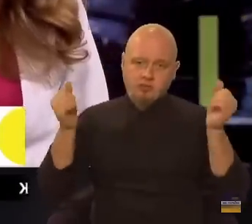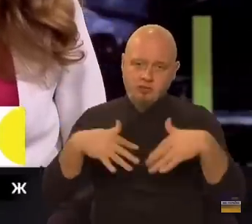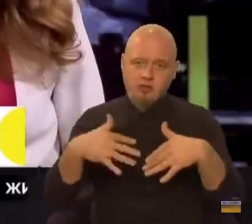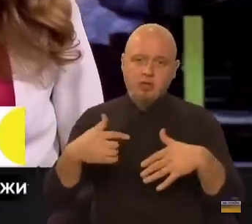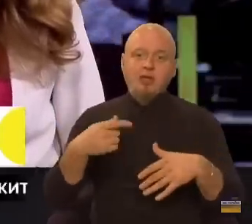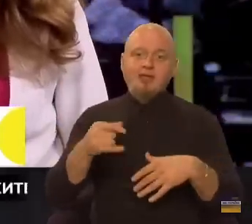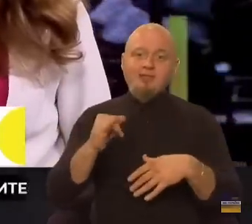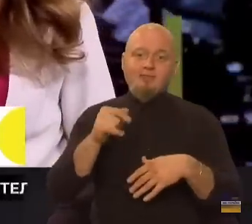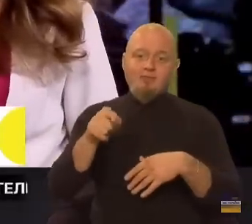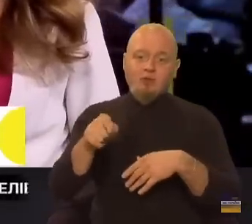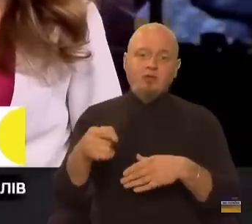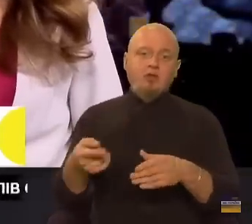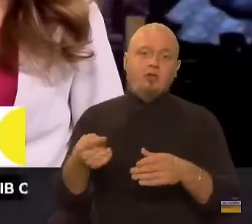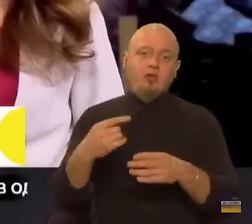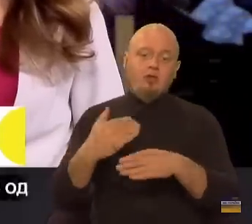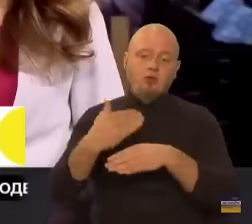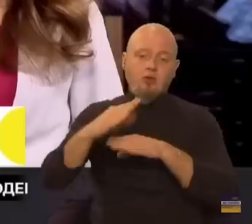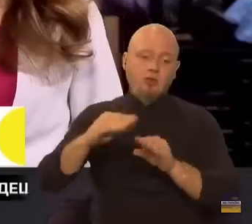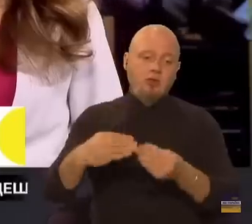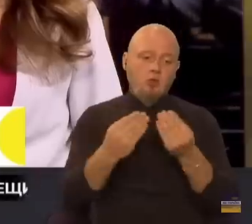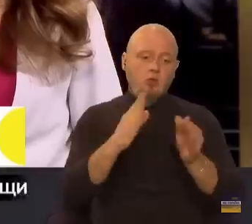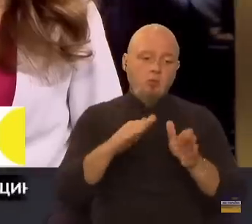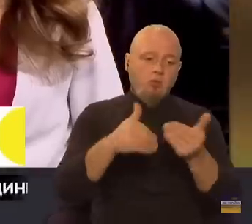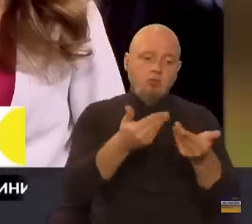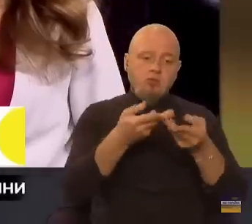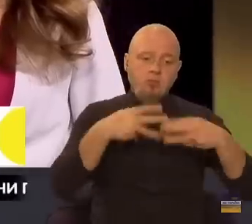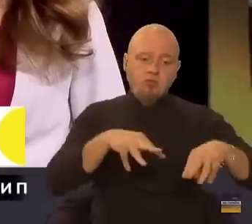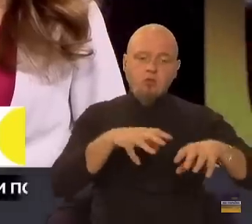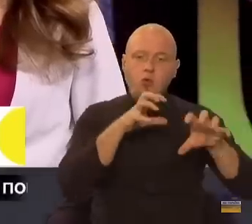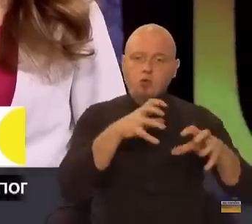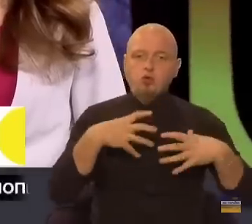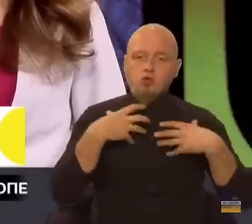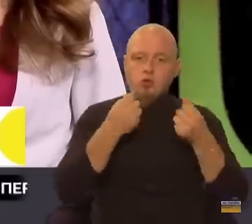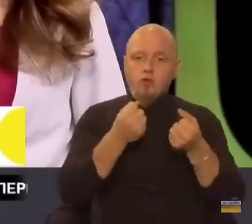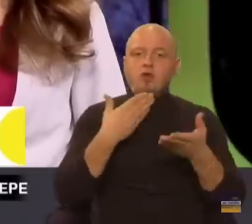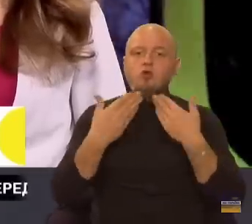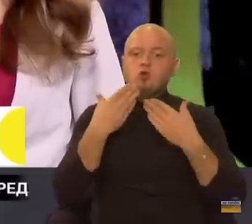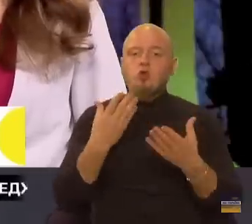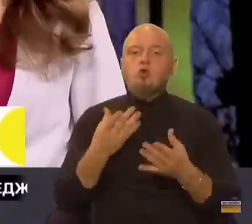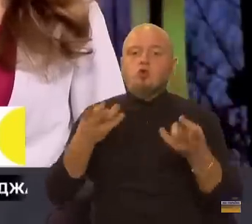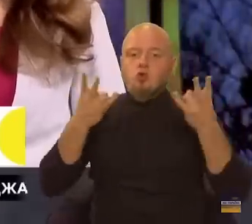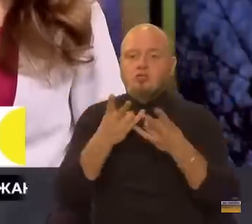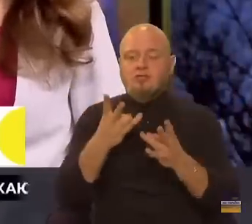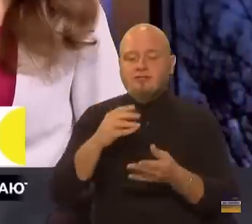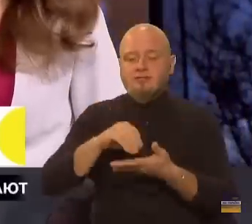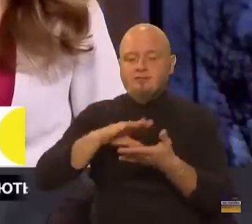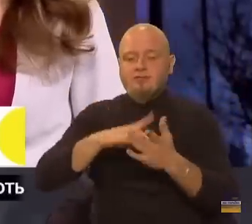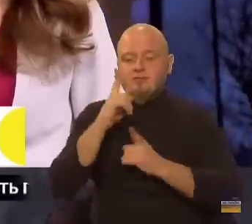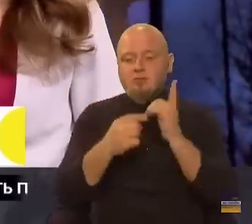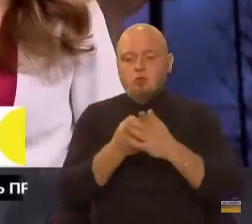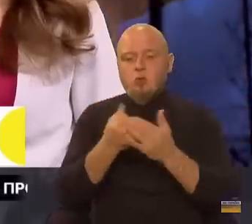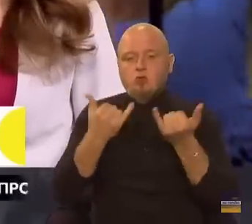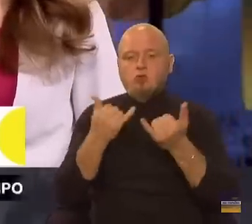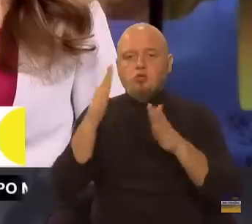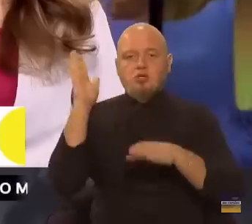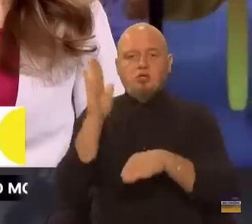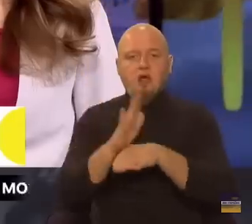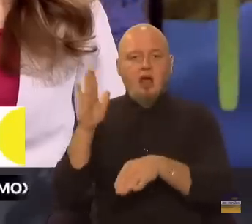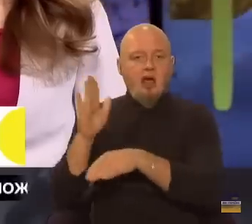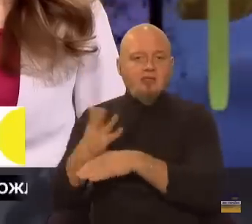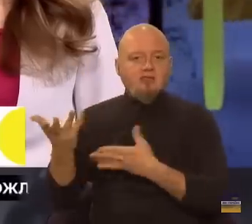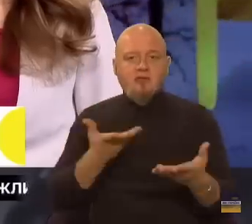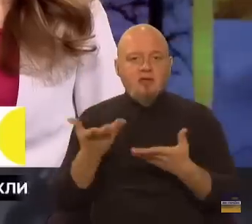їхні тоді надають пропозиції Міністерству охорони здоров'я, безпосередньо міністру, щодо доцільності внесення змін до існуючих наказів, які